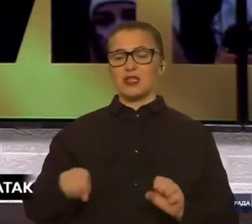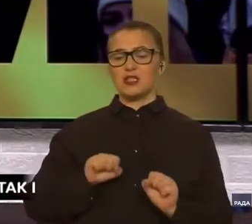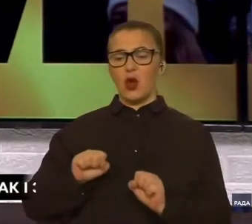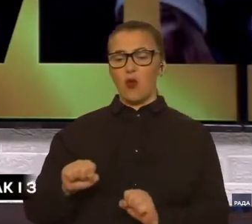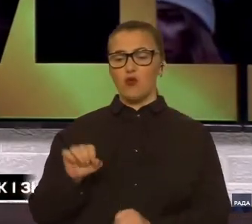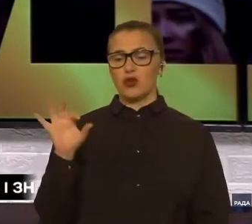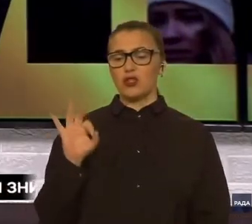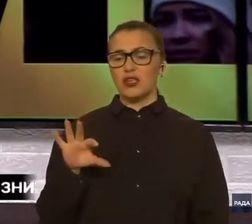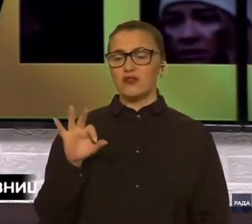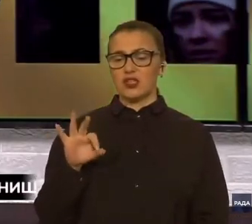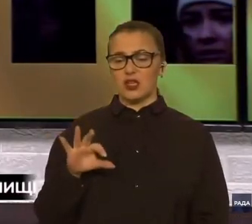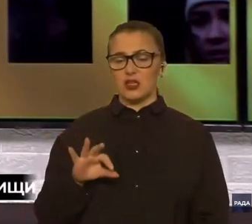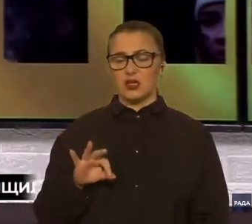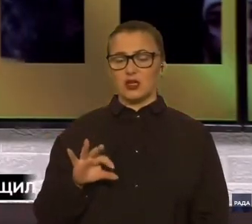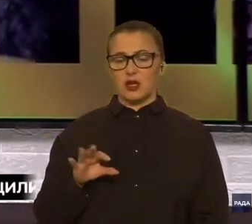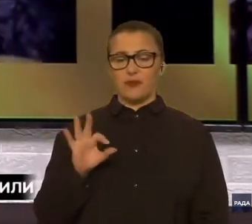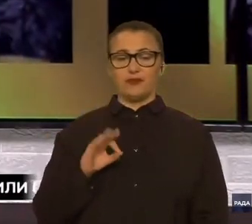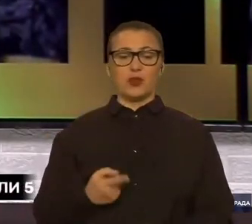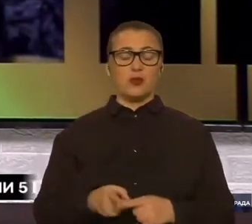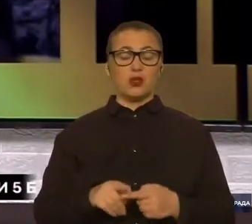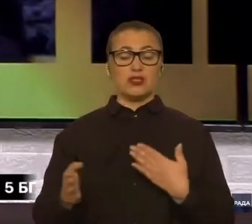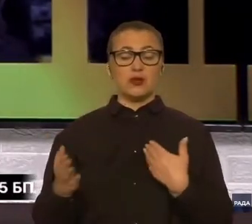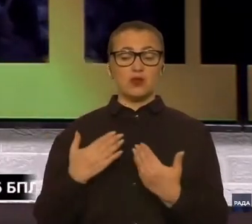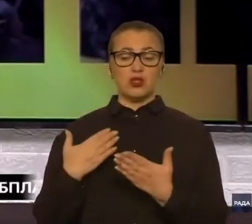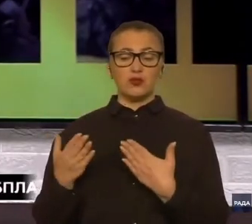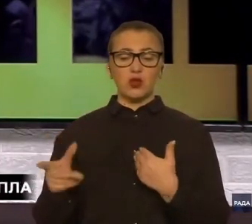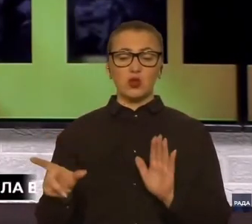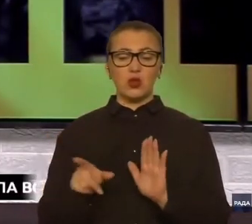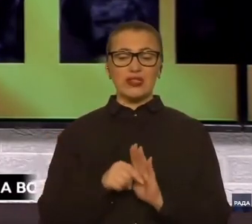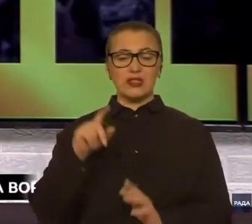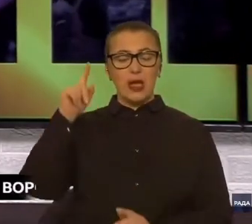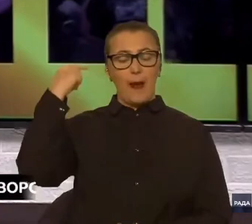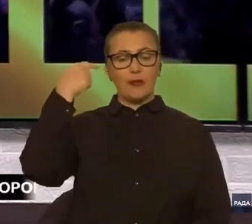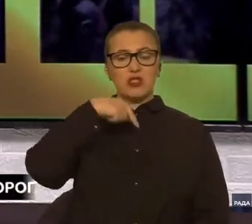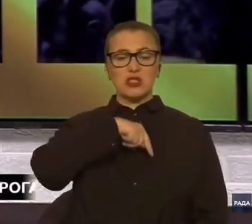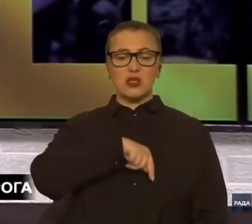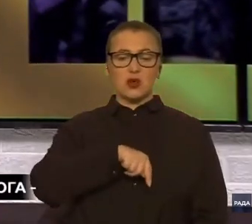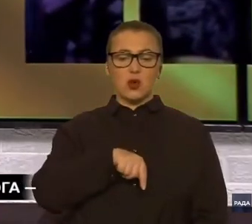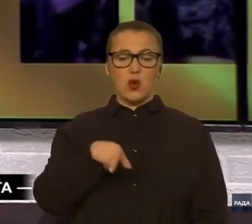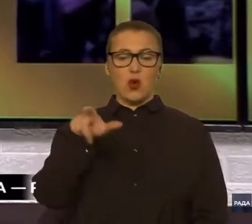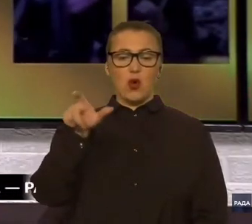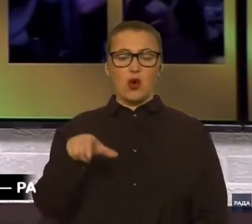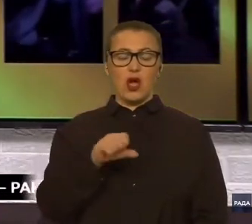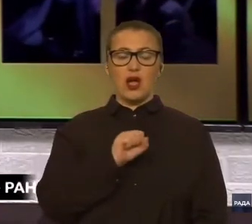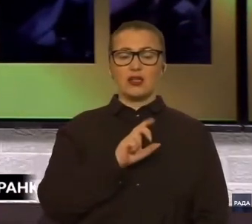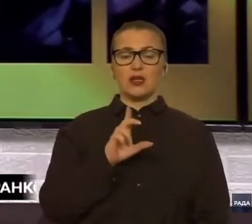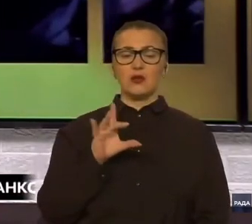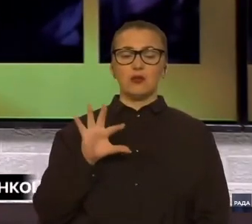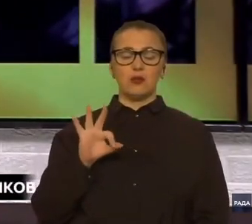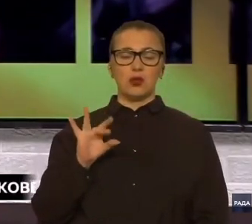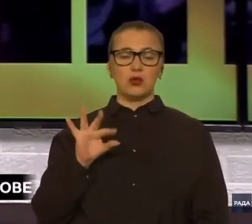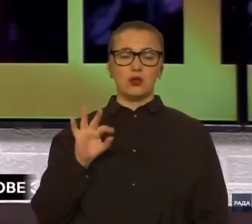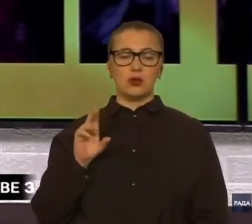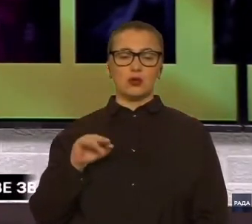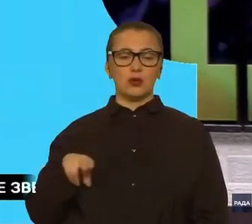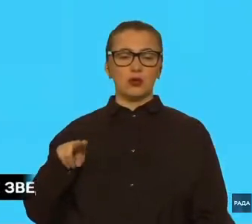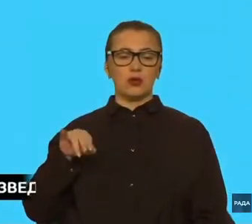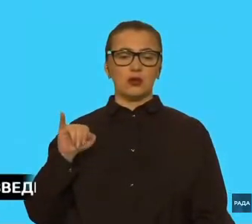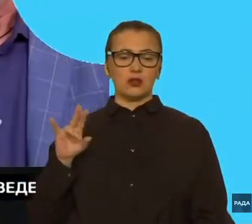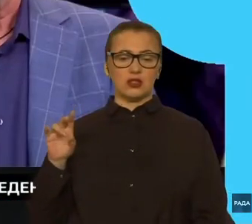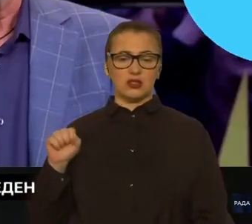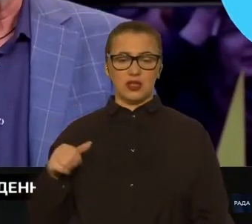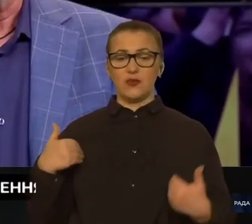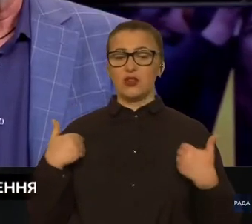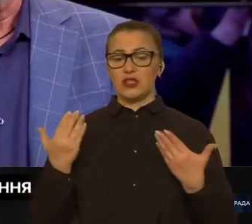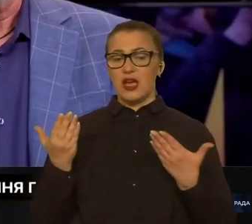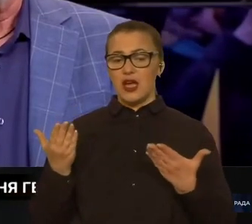телеграм-каналі. Про це поспілкуємося із психологом Анною Бородіною. Пані Ано, вітаю